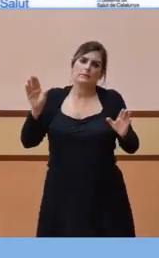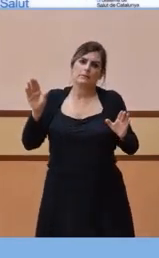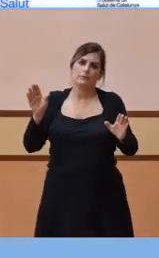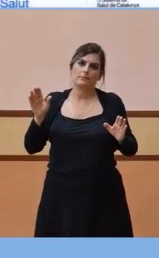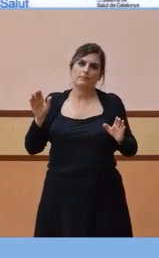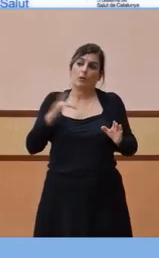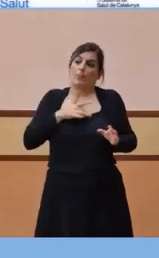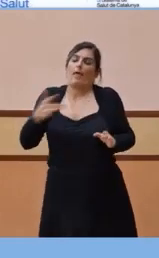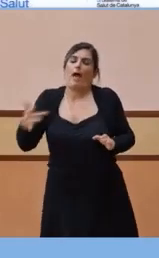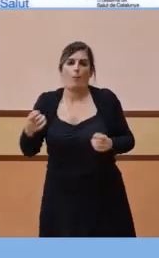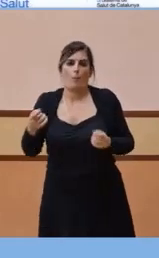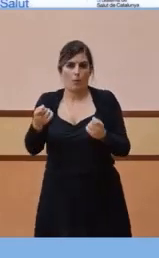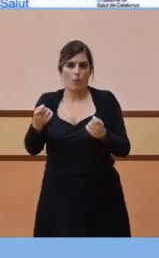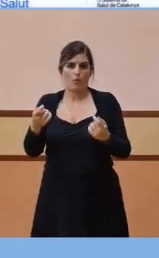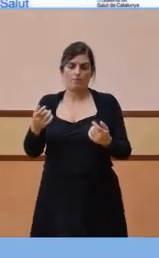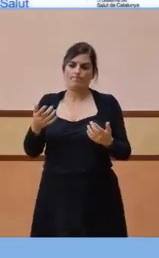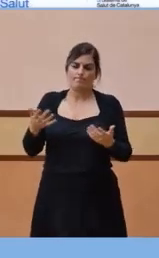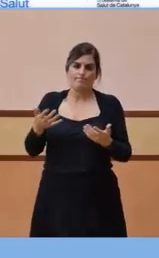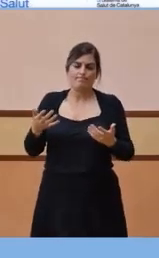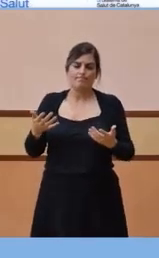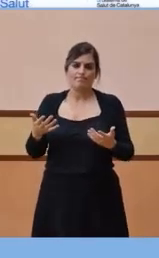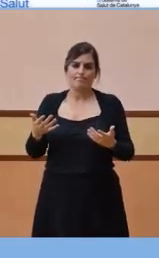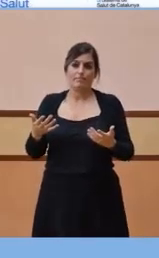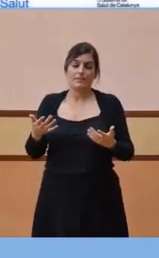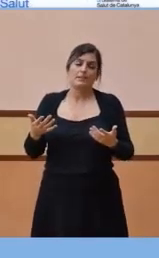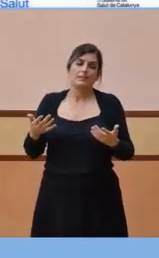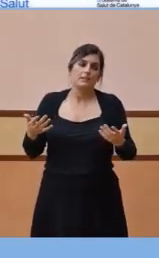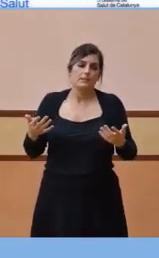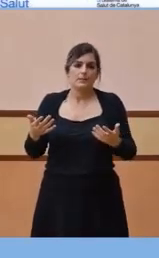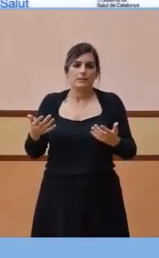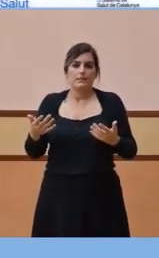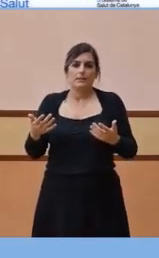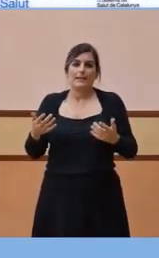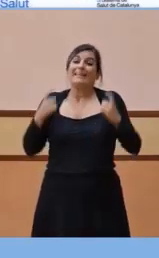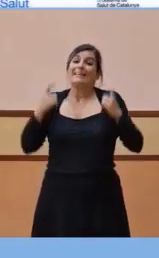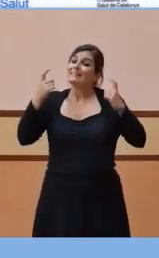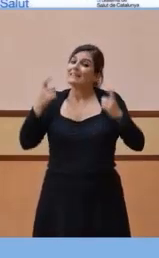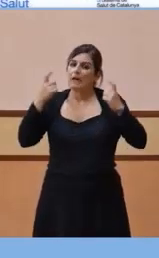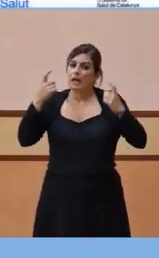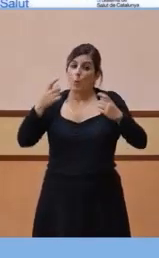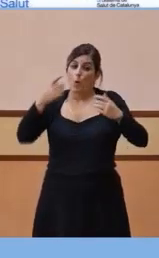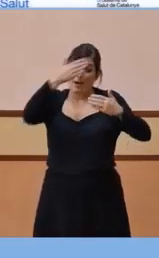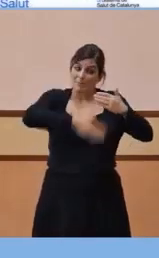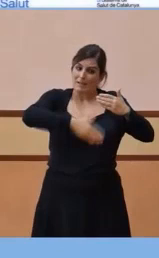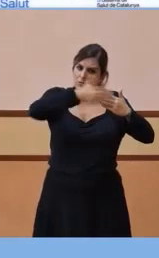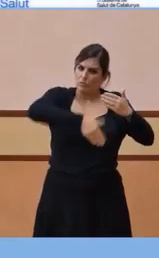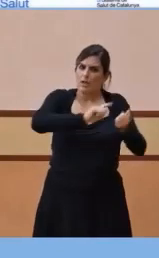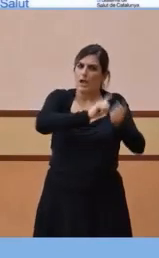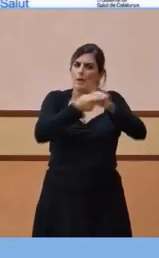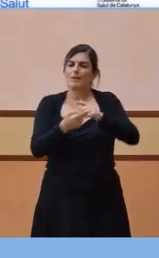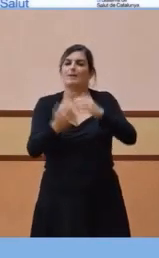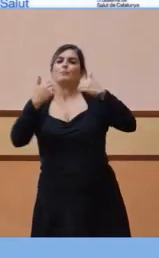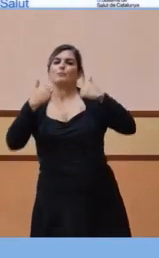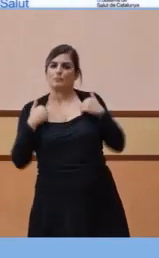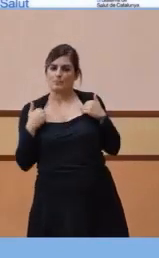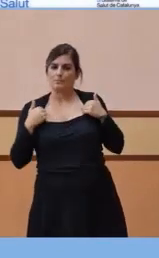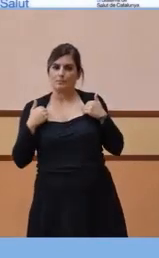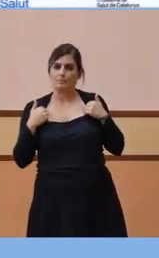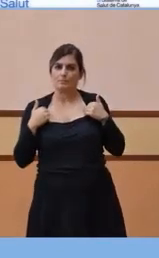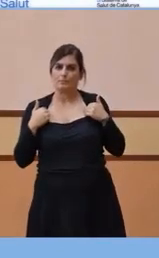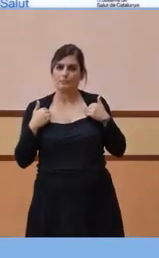És, com deia, és una mica tornar a canviar la restricció per a la responsabilitat, la responsabilitat de tots,